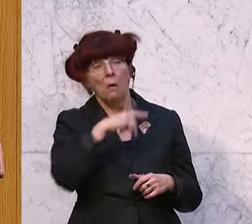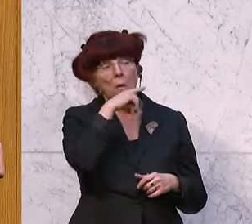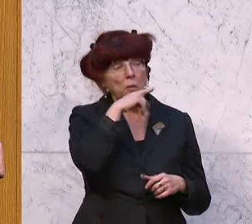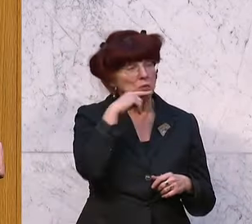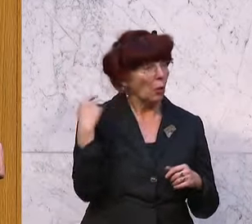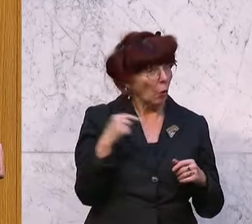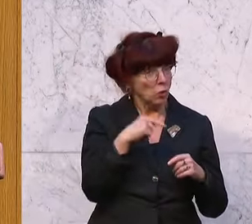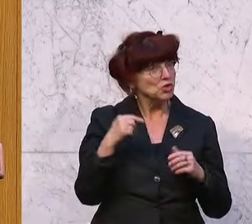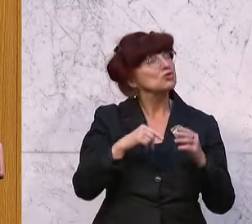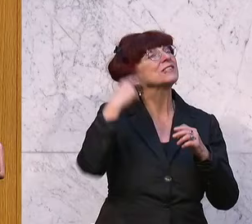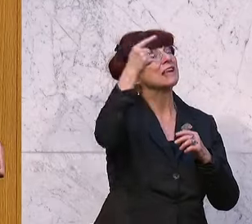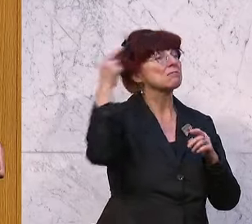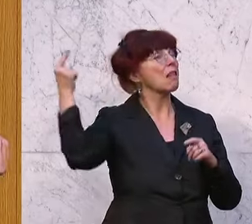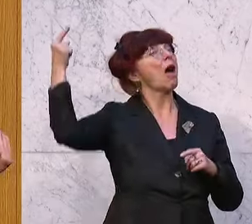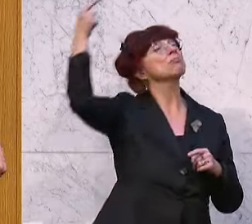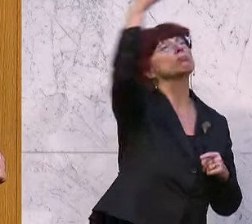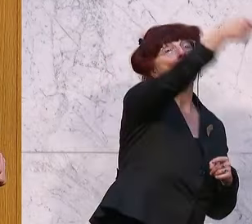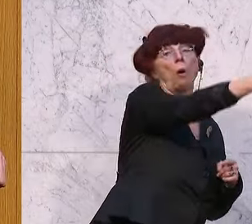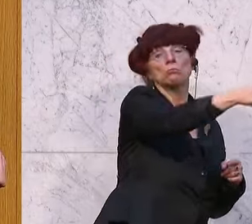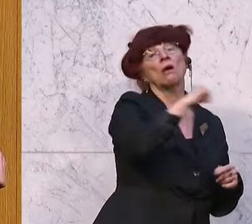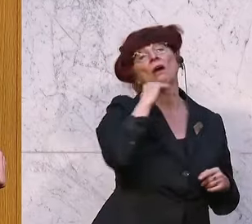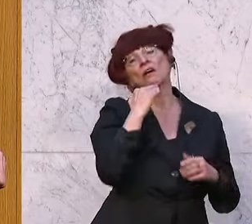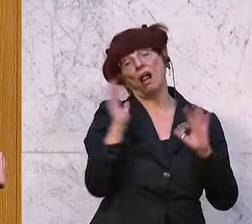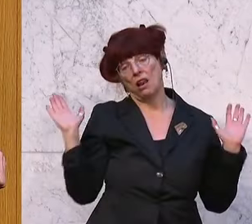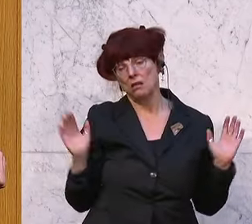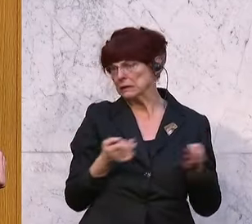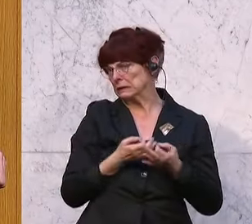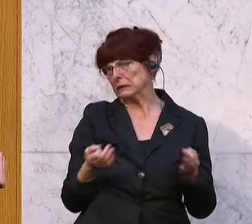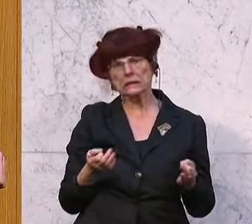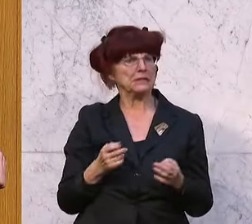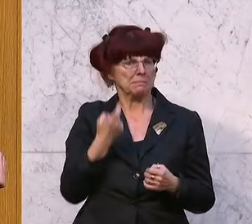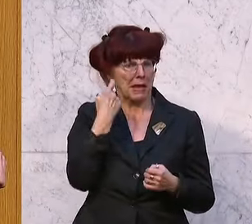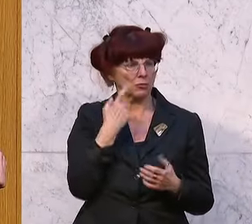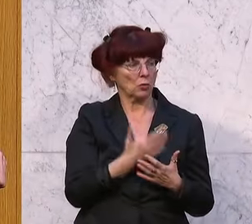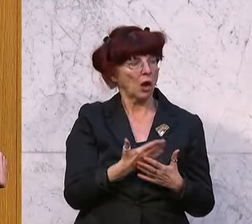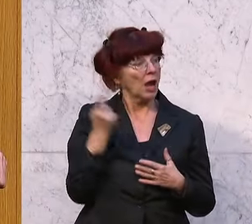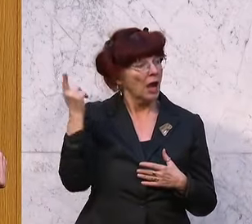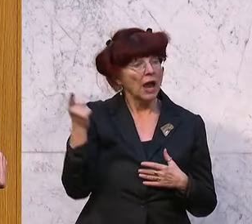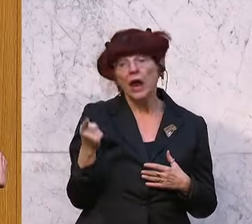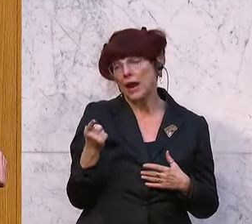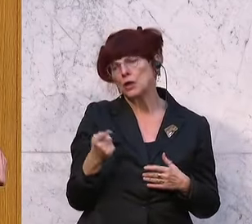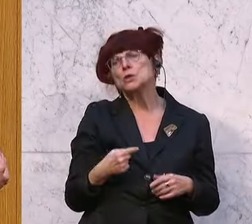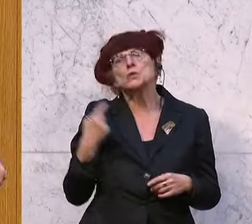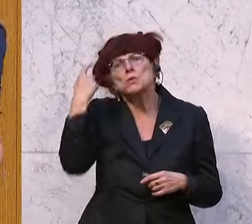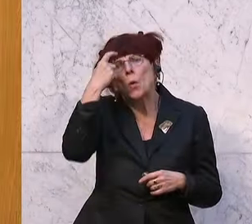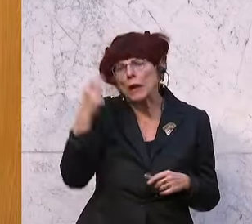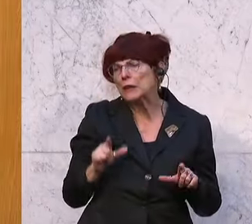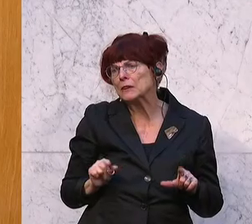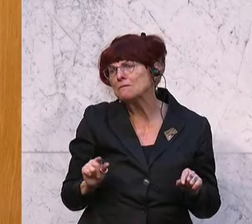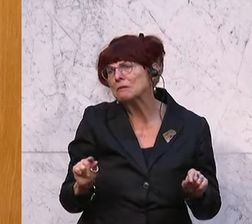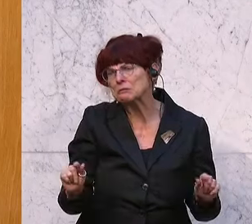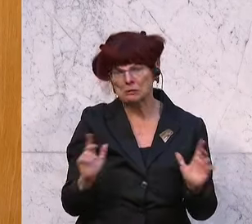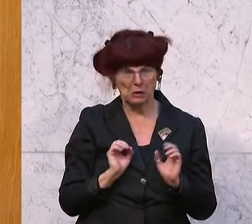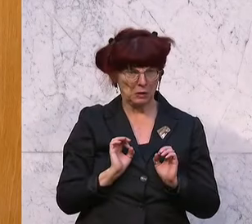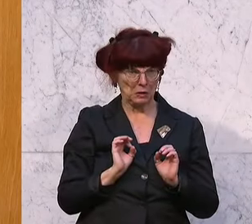Langstreckenraketen beschießt. Alles wurscht, da haben wir nichts dazu zu sagen, aber der macht sich Sorgen um Twitter oder Ex. Das ist ihm total wichtig. Aber